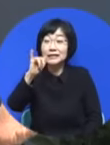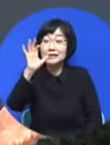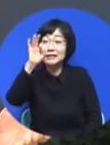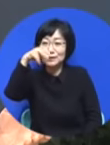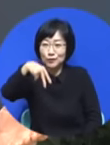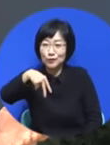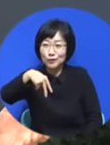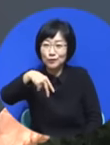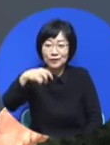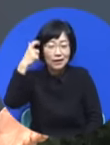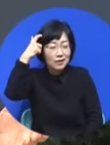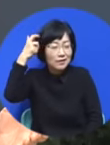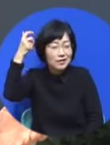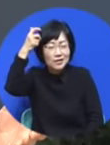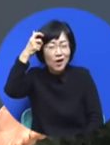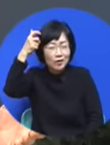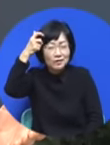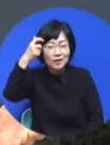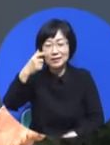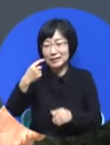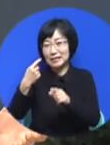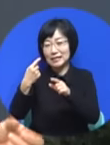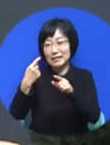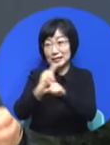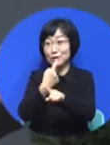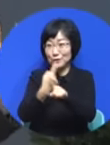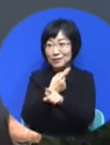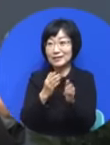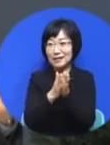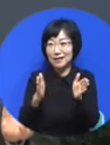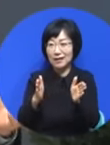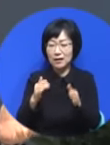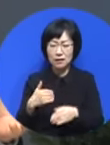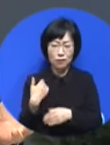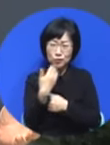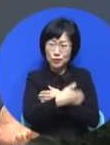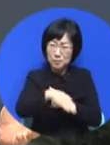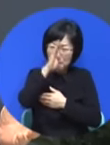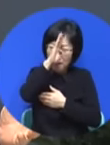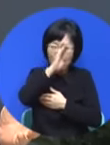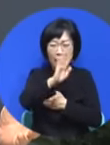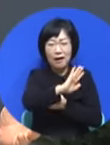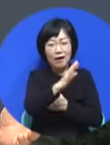영적 치유 했나 시작합니다. 육신이 아픈 게 문제 아니에요. 영적 치유부터 했나 시작합니다.